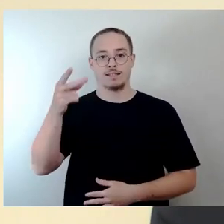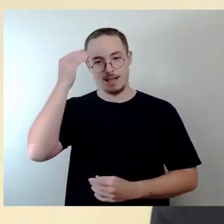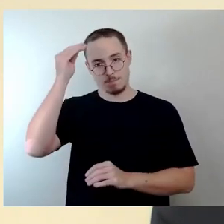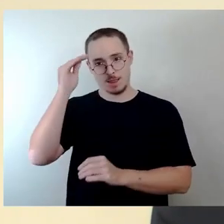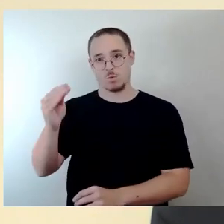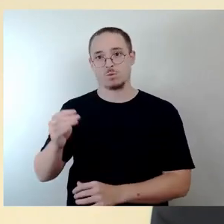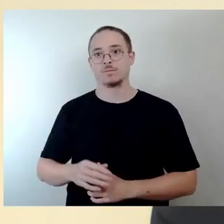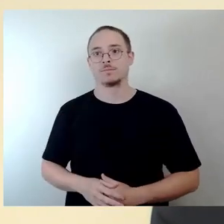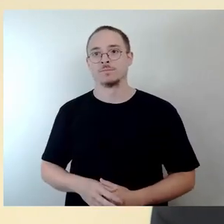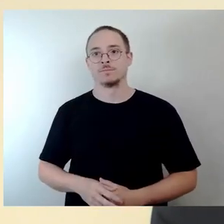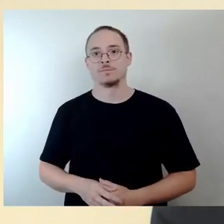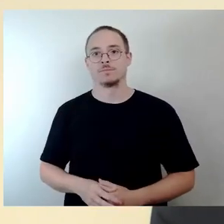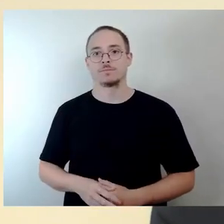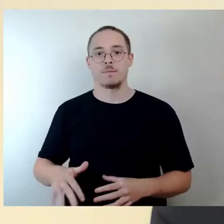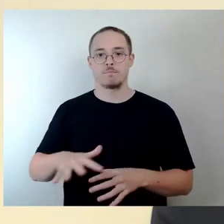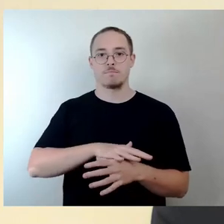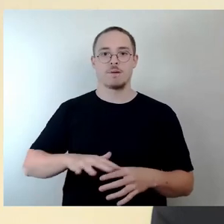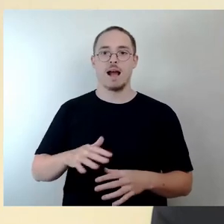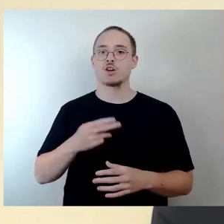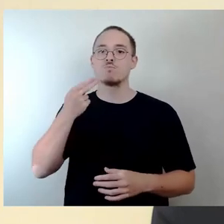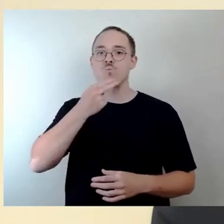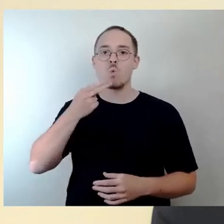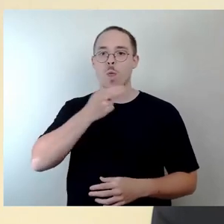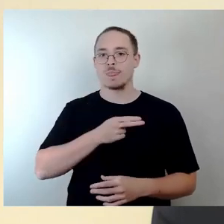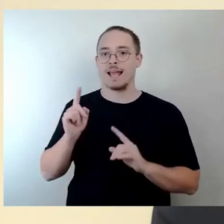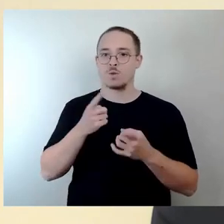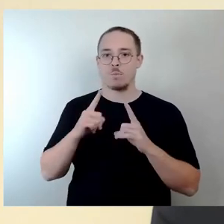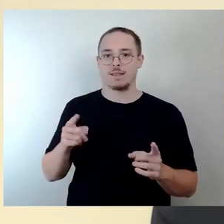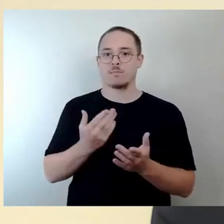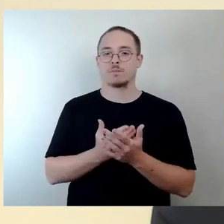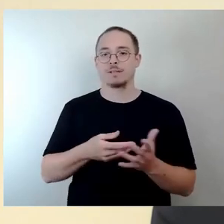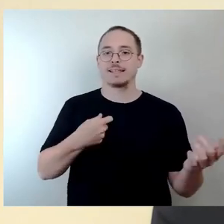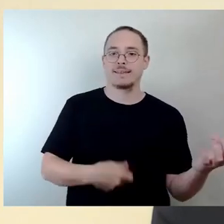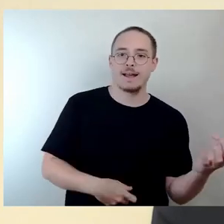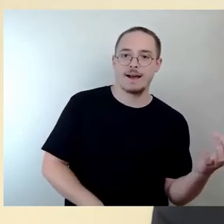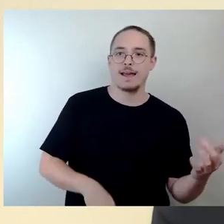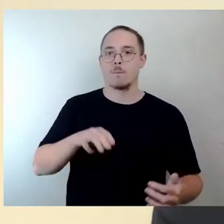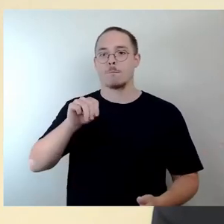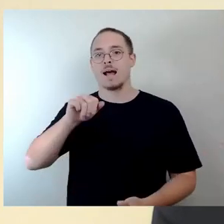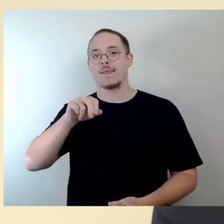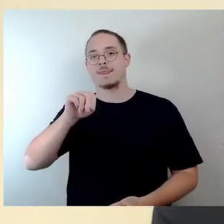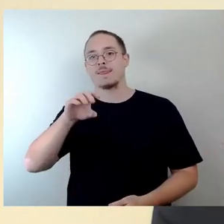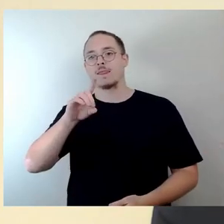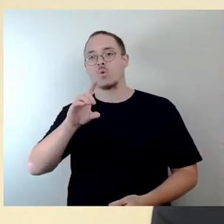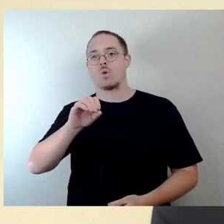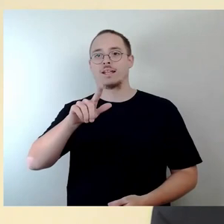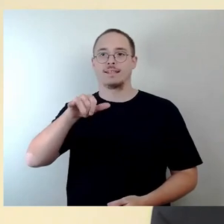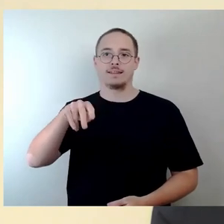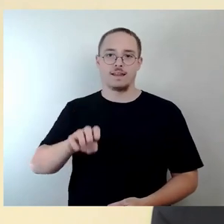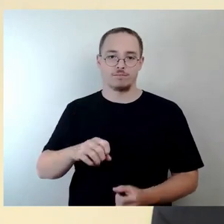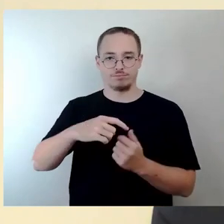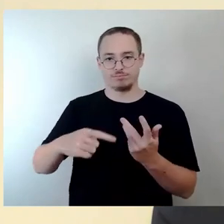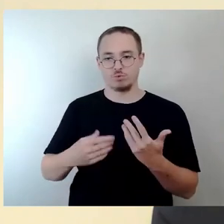Der Bereich Buntinstrumente, sprich Gitarre und Mandoline mit 122 Anmeldungen. Der Bereich